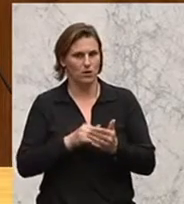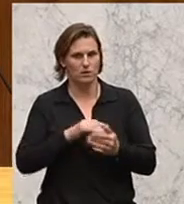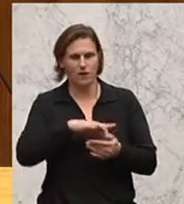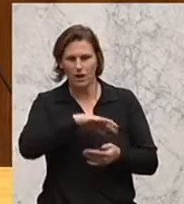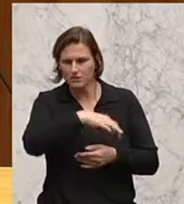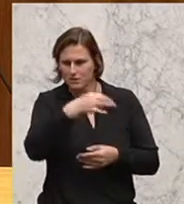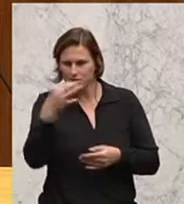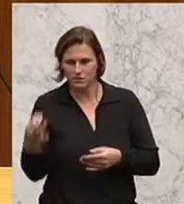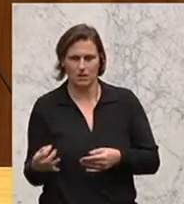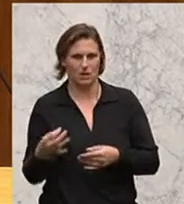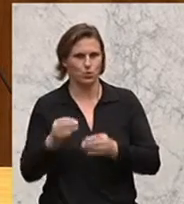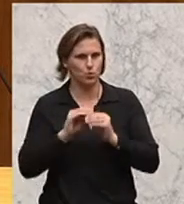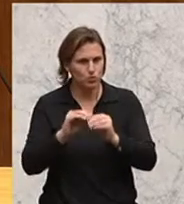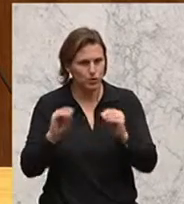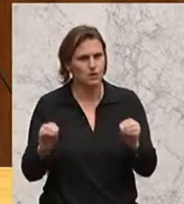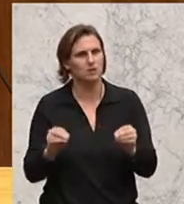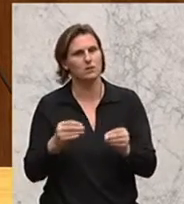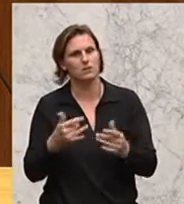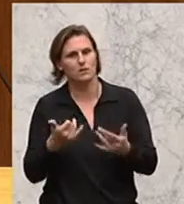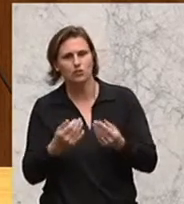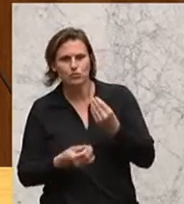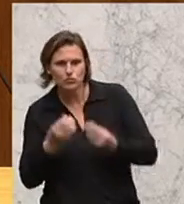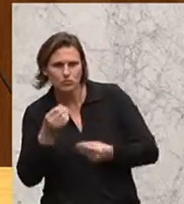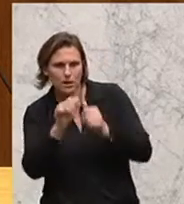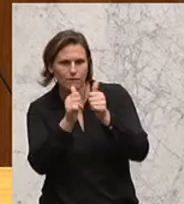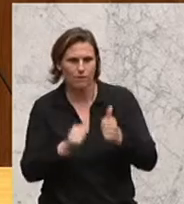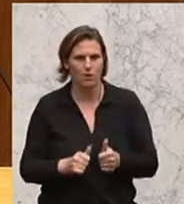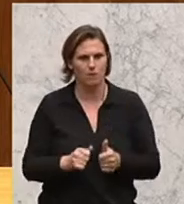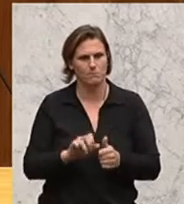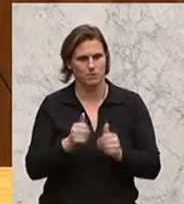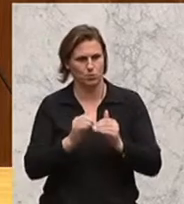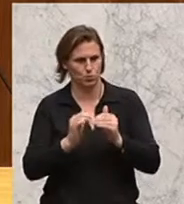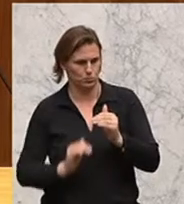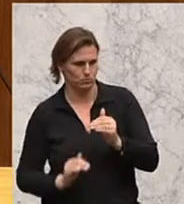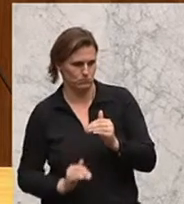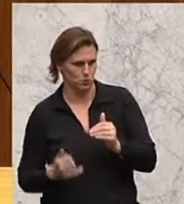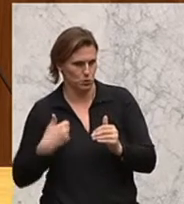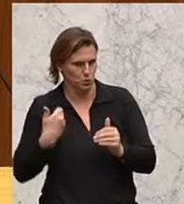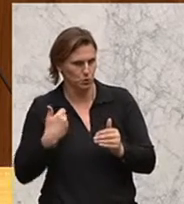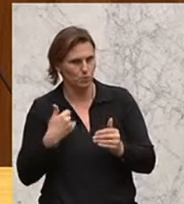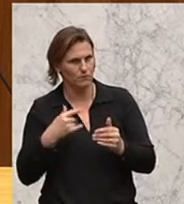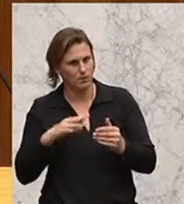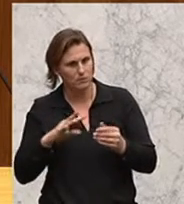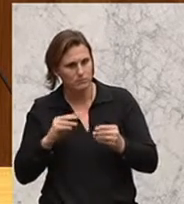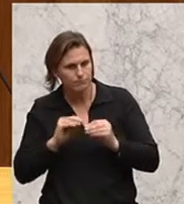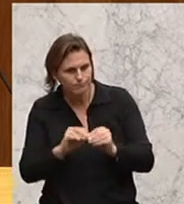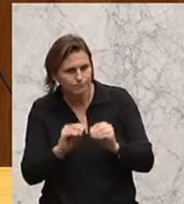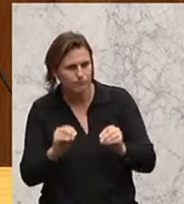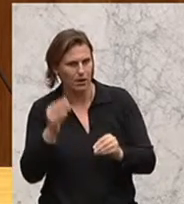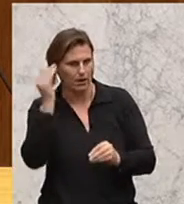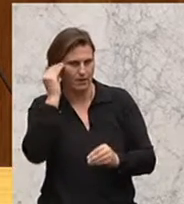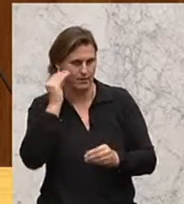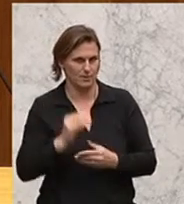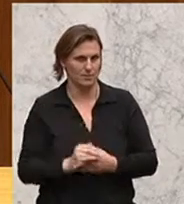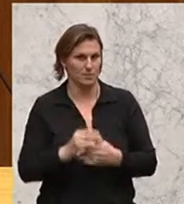ermöglicht, dass die Kinder spielerisch, vor allem in der Unterstufe, an die Lerninhalte herangeführt werden. Und was